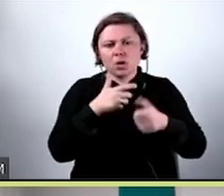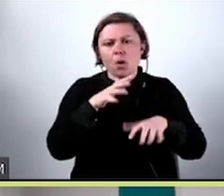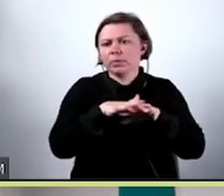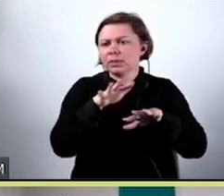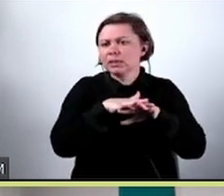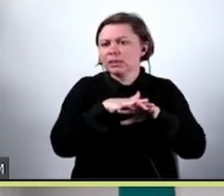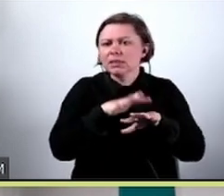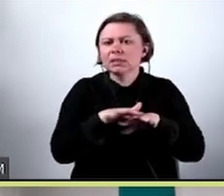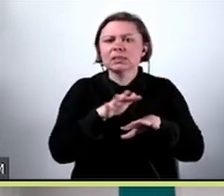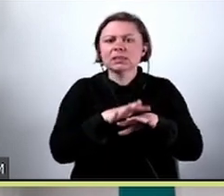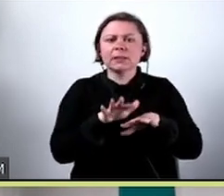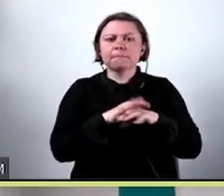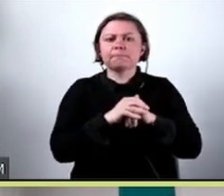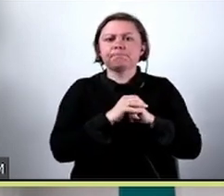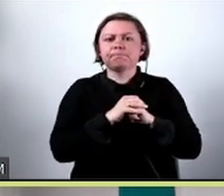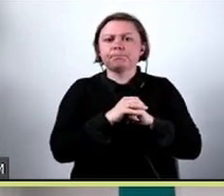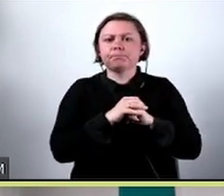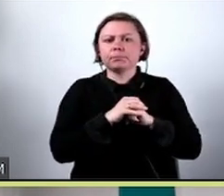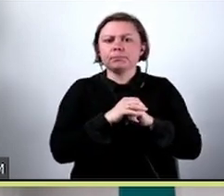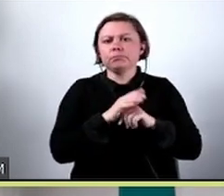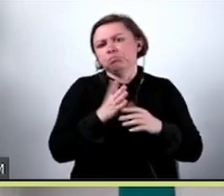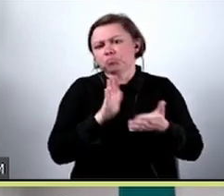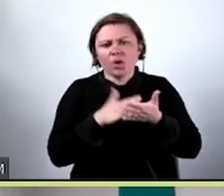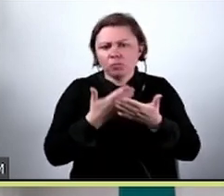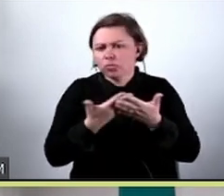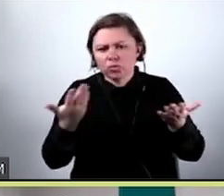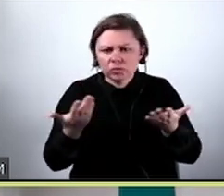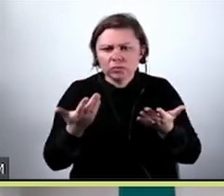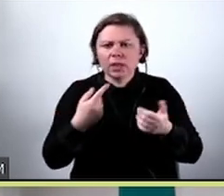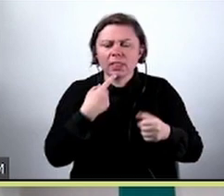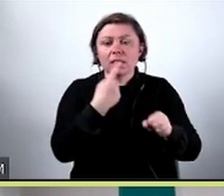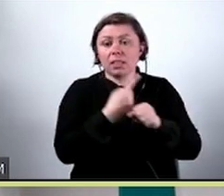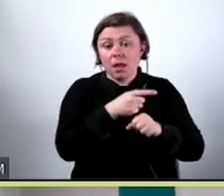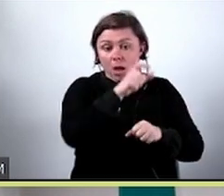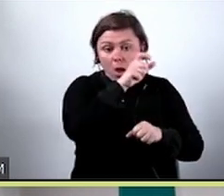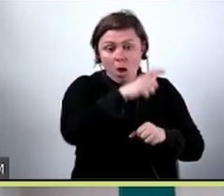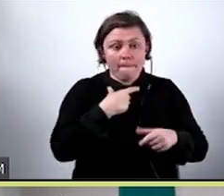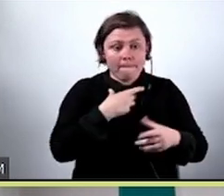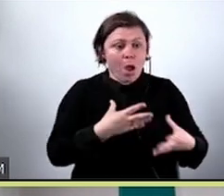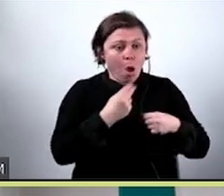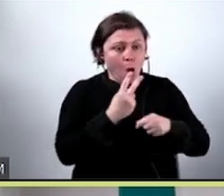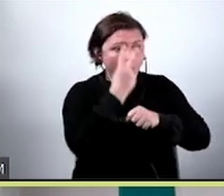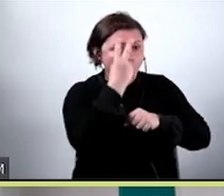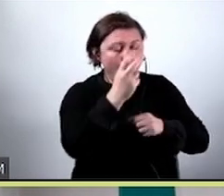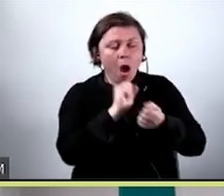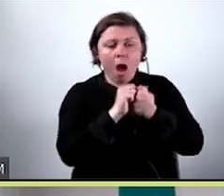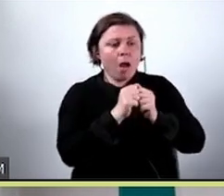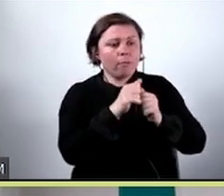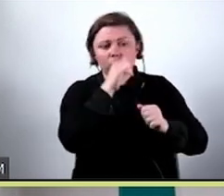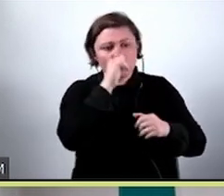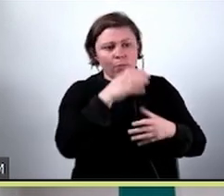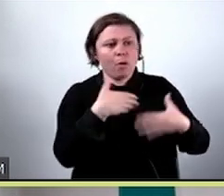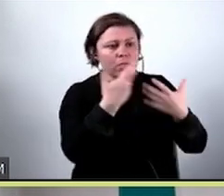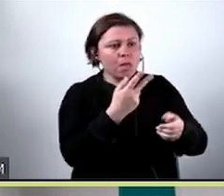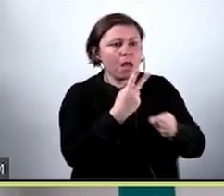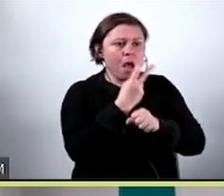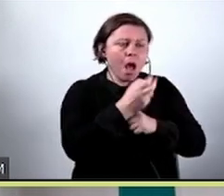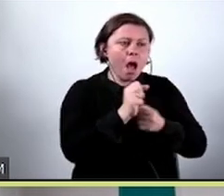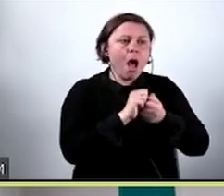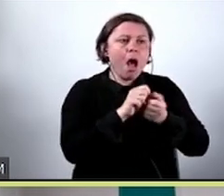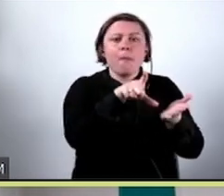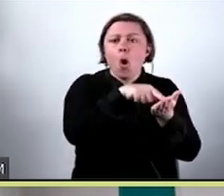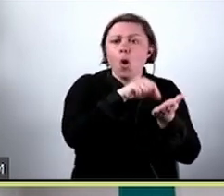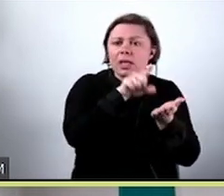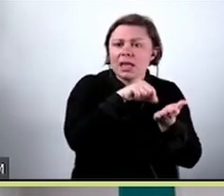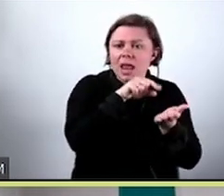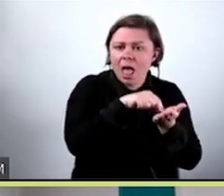który przykładowo decyduje, czy osoba ma dostać awans, albo nie dostać go awansu, albo kredyt, albo nie dostać kredytu,